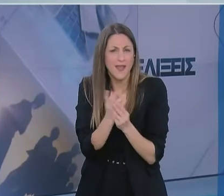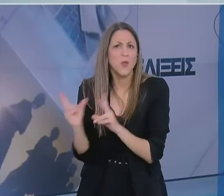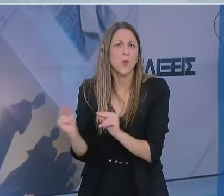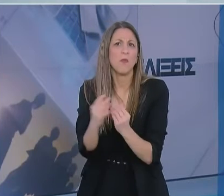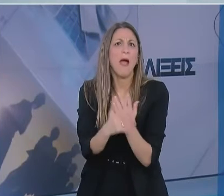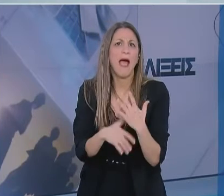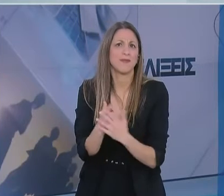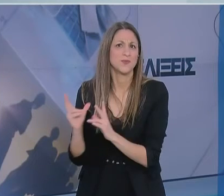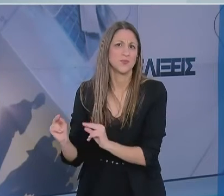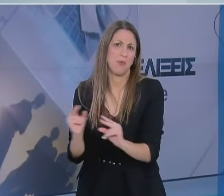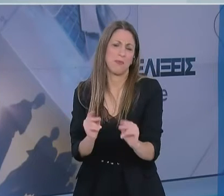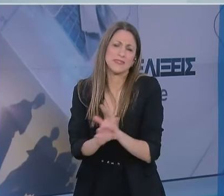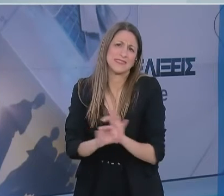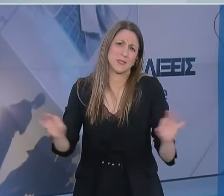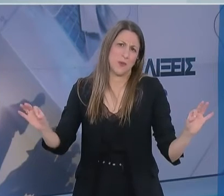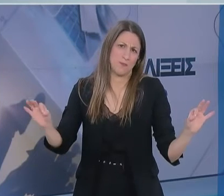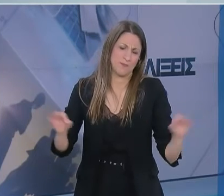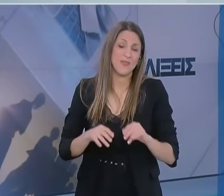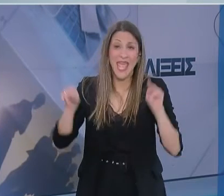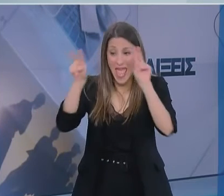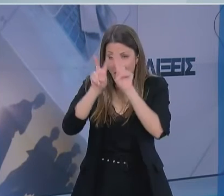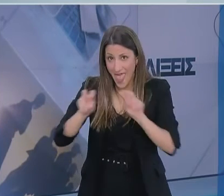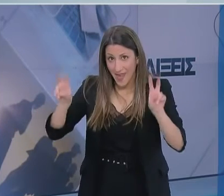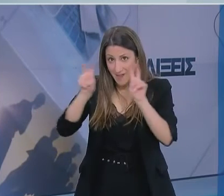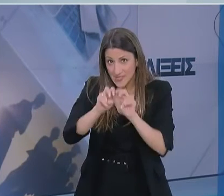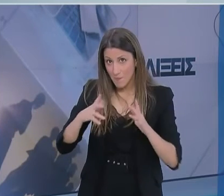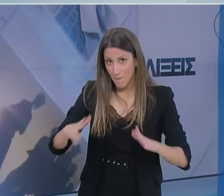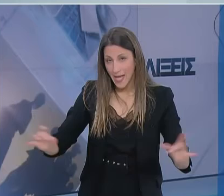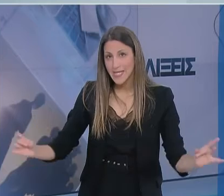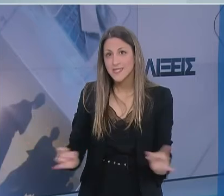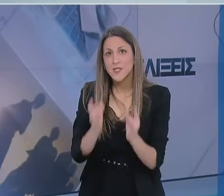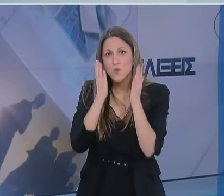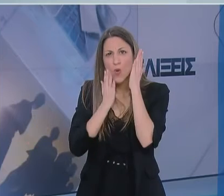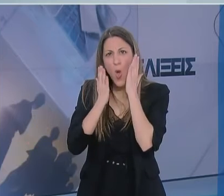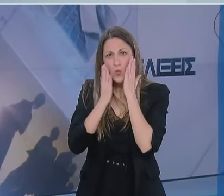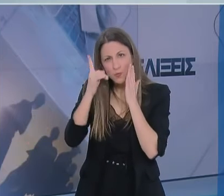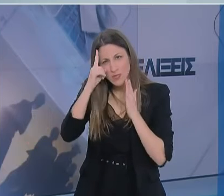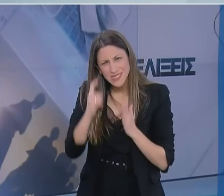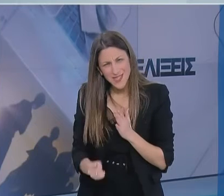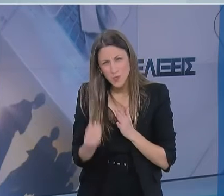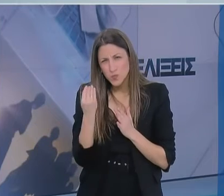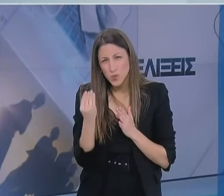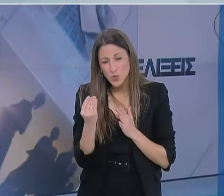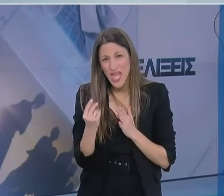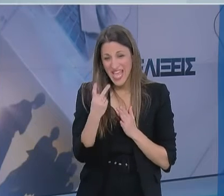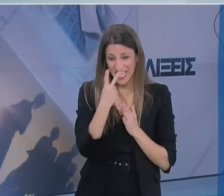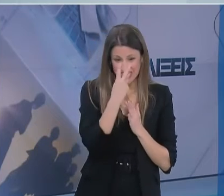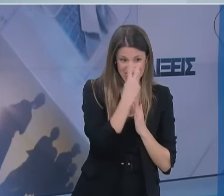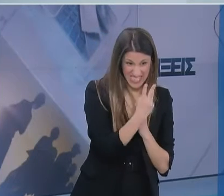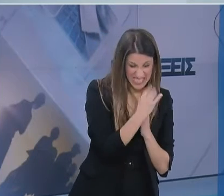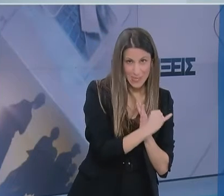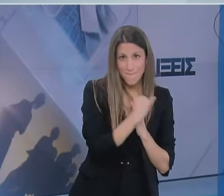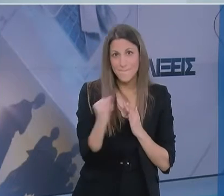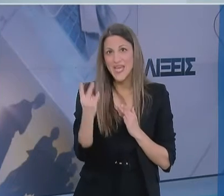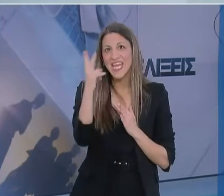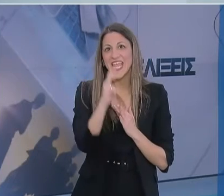Θεωρήστε το δεδομένο ότι θα γίνει. Έρευνες έχουν δείξει ότι αγγίζουμε το πρόσωπό μας κατά μέσο όρο 3 έως και 23 φορές ανά